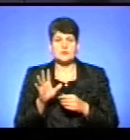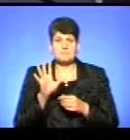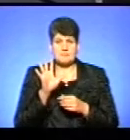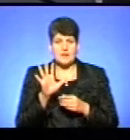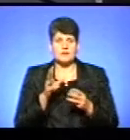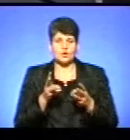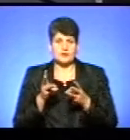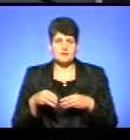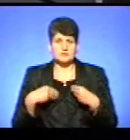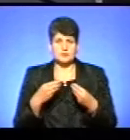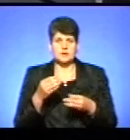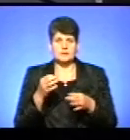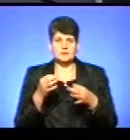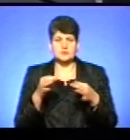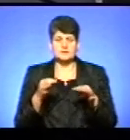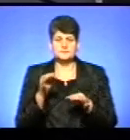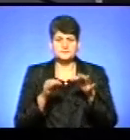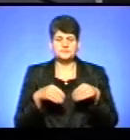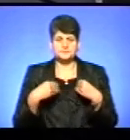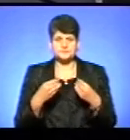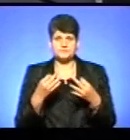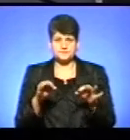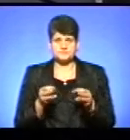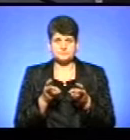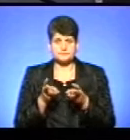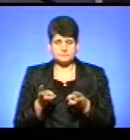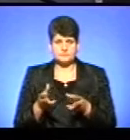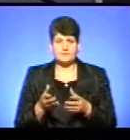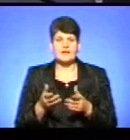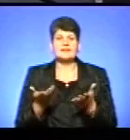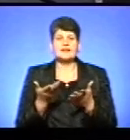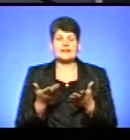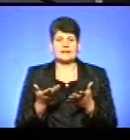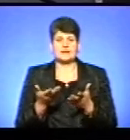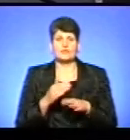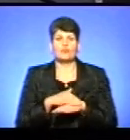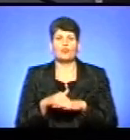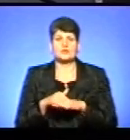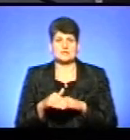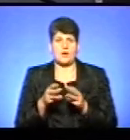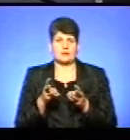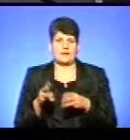котєрінь дали дозвіл, суд дав, щоб палити торфом. А які котєрні іменно? На яких вулицях?